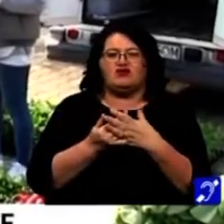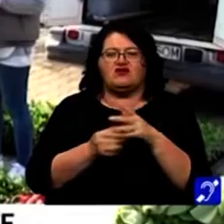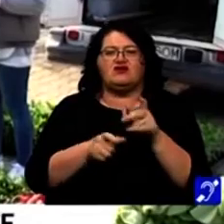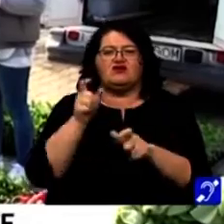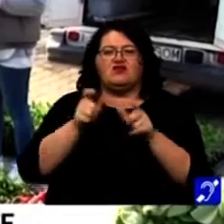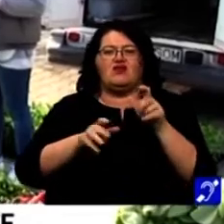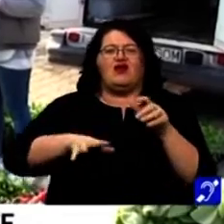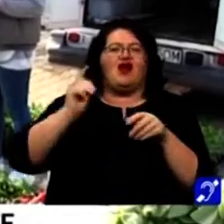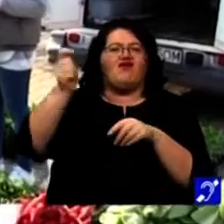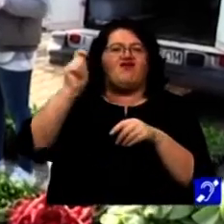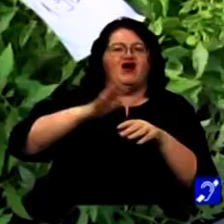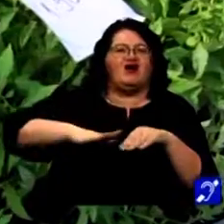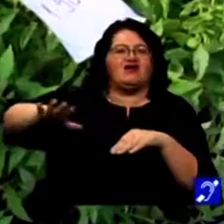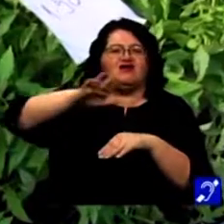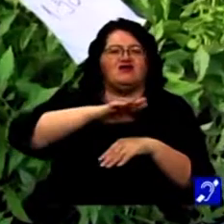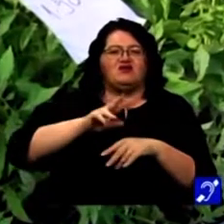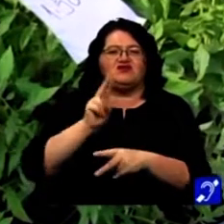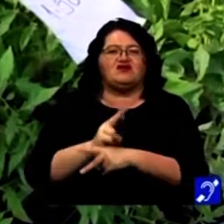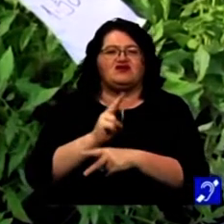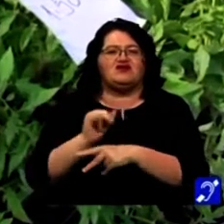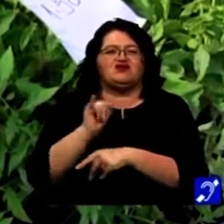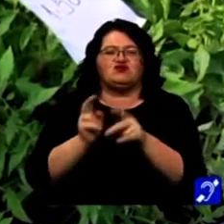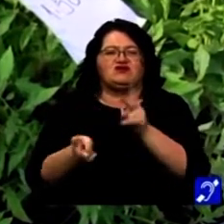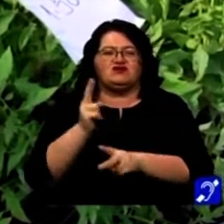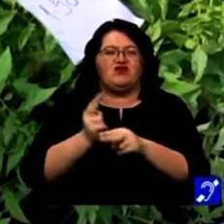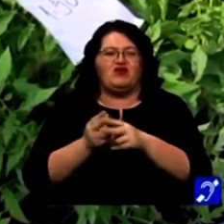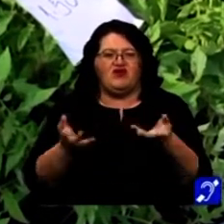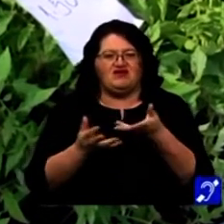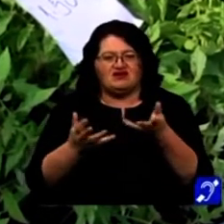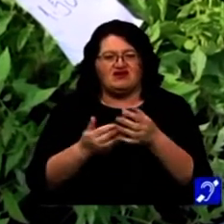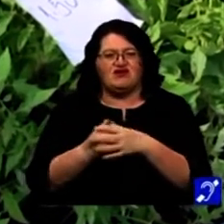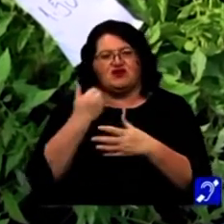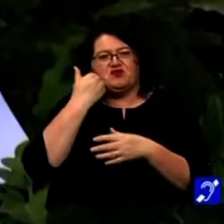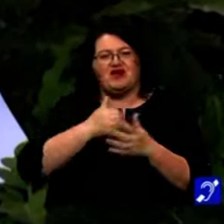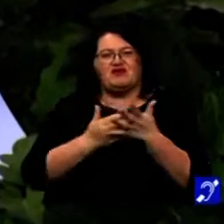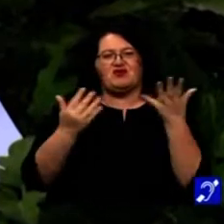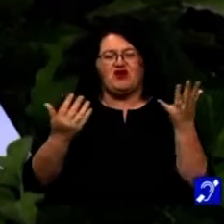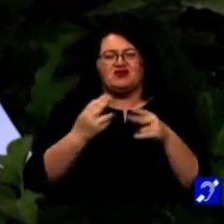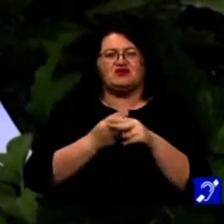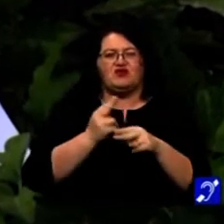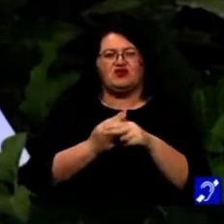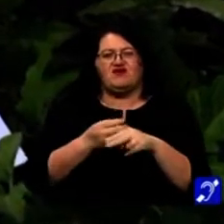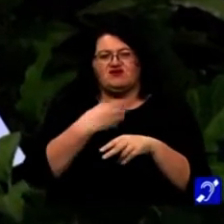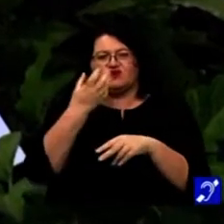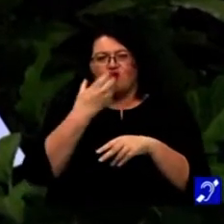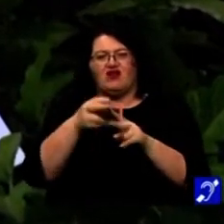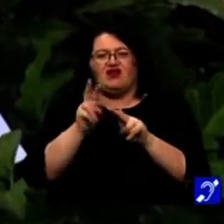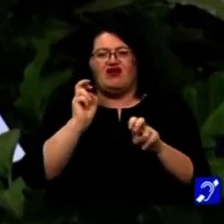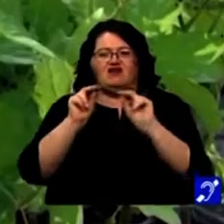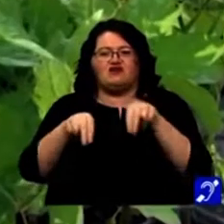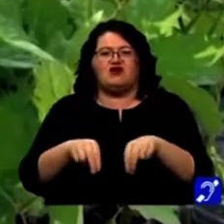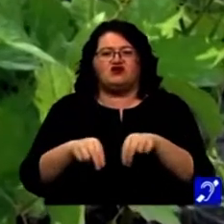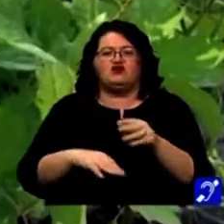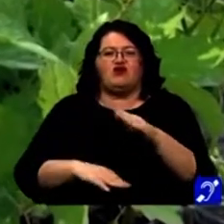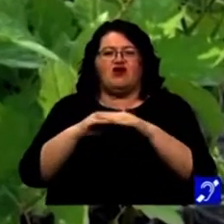în câmp deschis este mult mai pretențioasă, roșii, plantele se îmbolnăvesc, de multe ori se îmbolnăvesc fructele înainte de a ajunge la